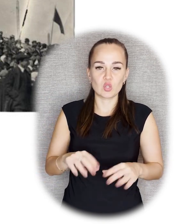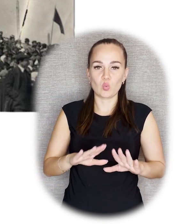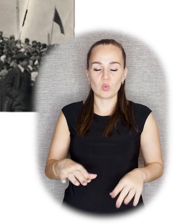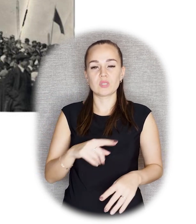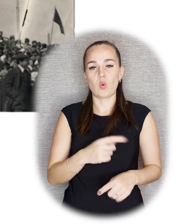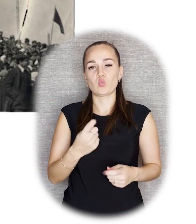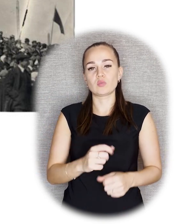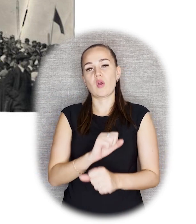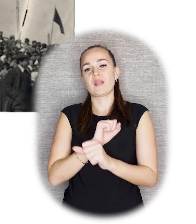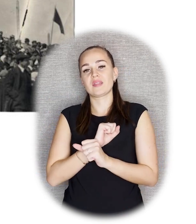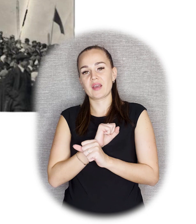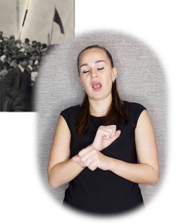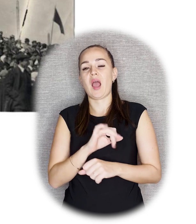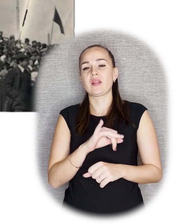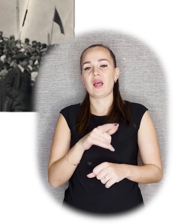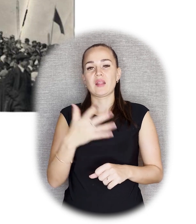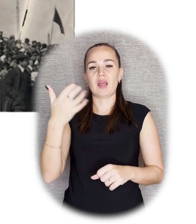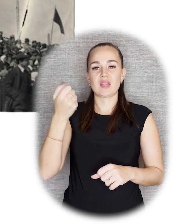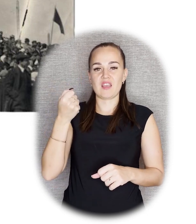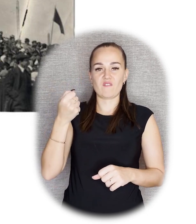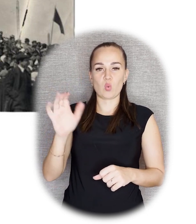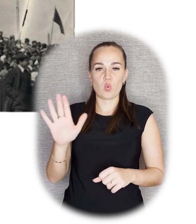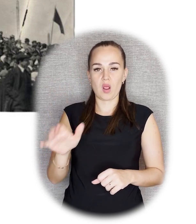отдыхает. Поэтому, видимо, они уже не в руках.